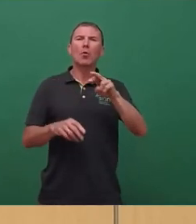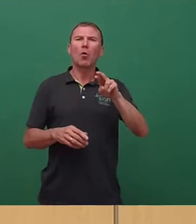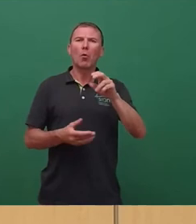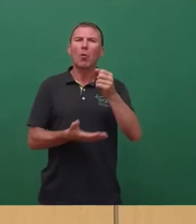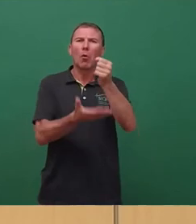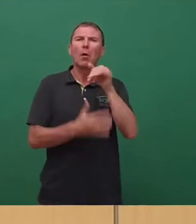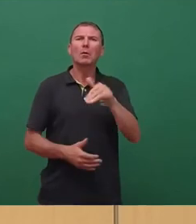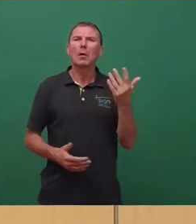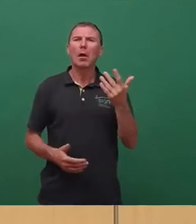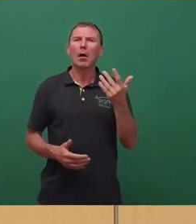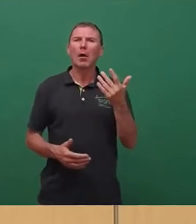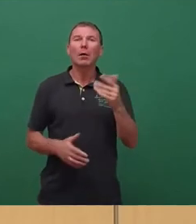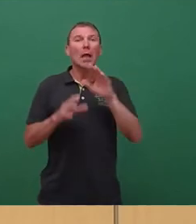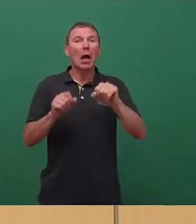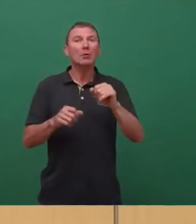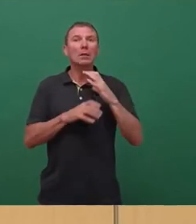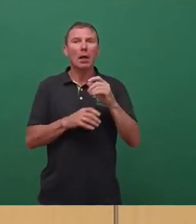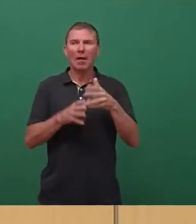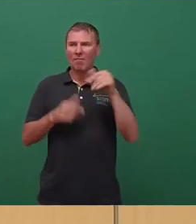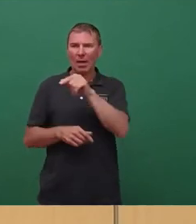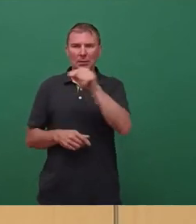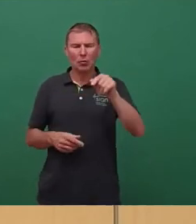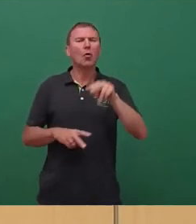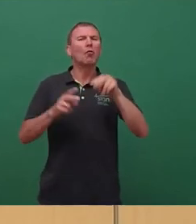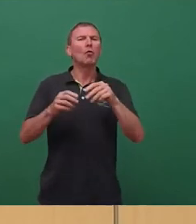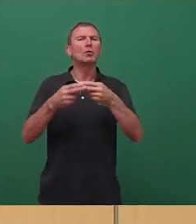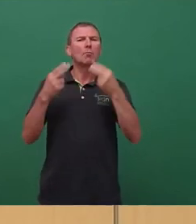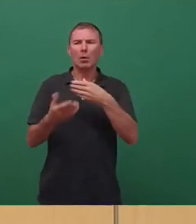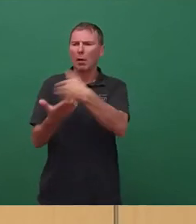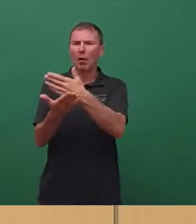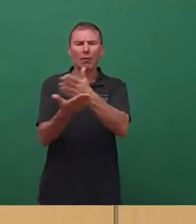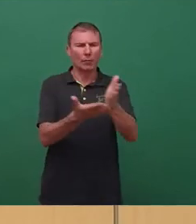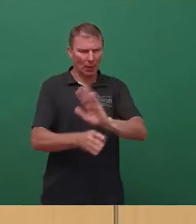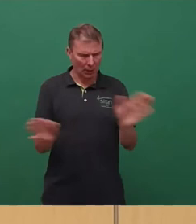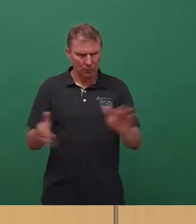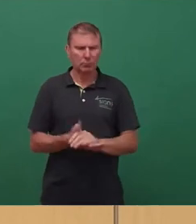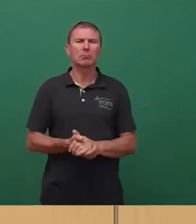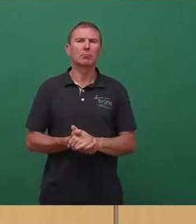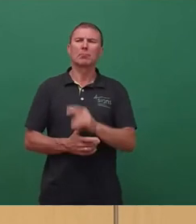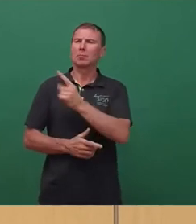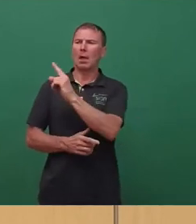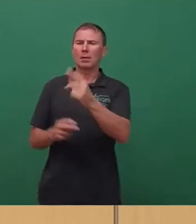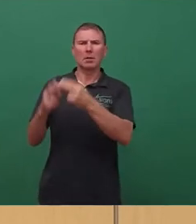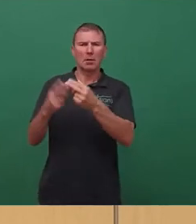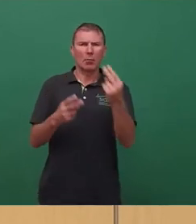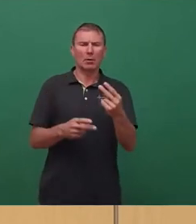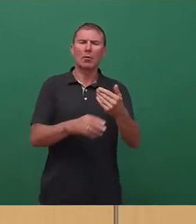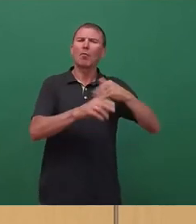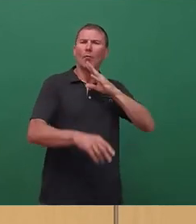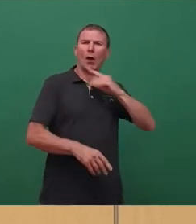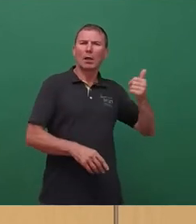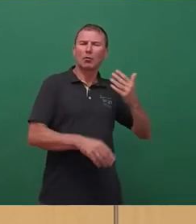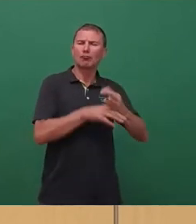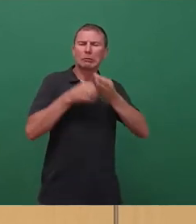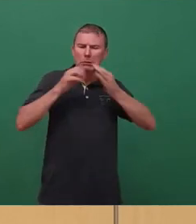haushaltstragenden Fraktionen haben das Geld in verschiedene Projekte verteilt. Zu den einzelnen Projekten hat sich meine Vorrednerin schon ausgelassen. Mein